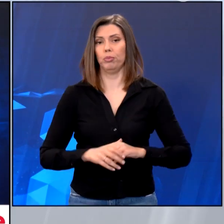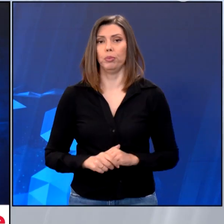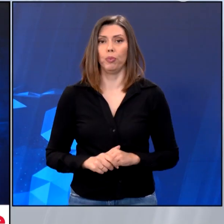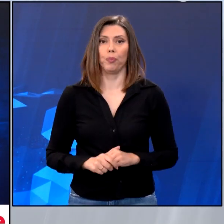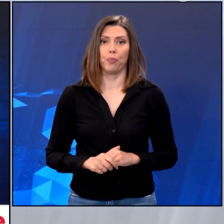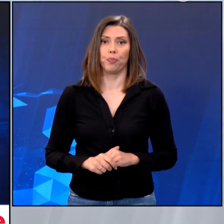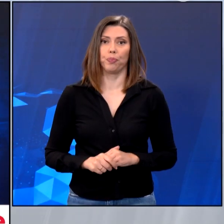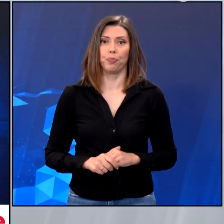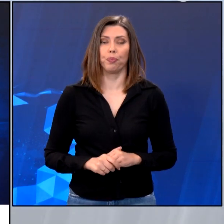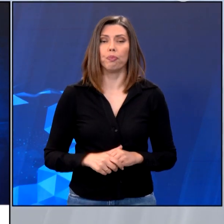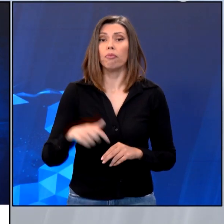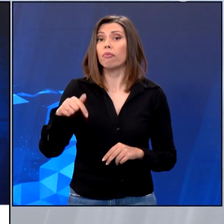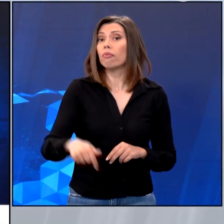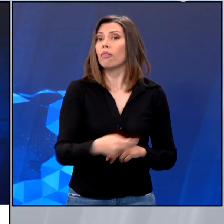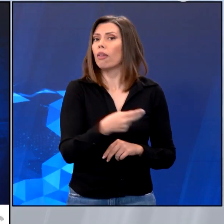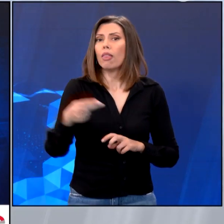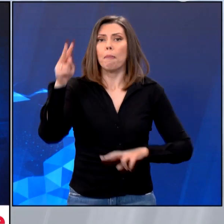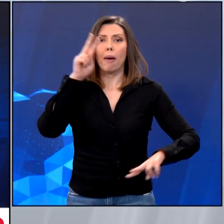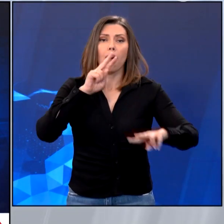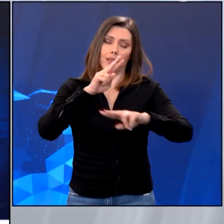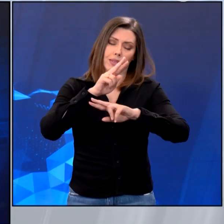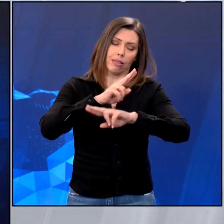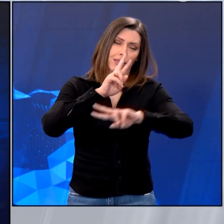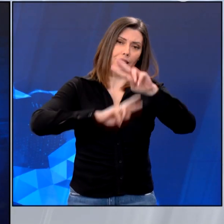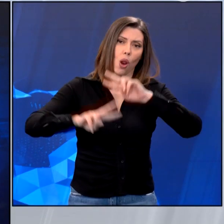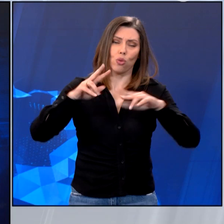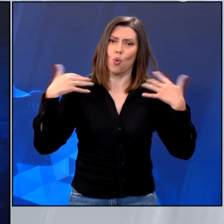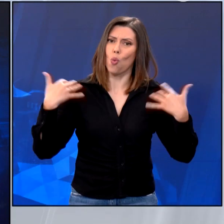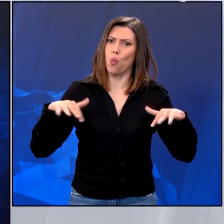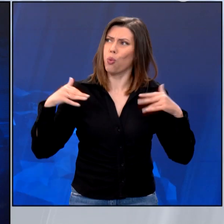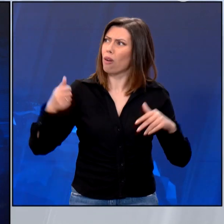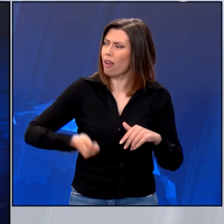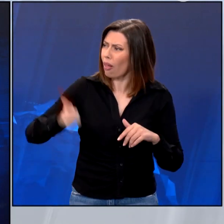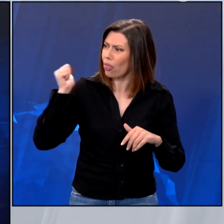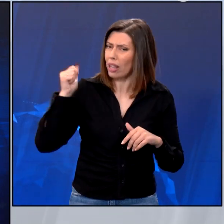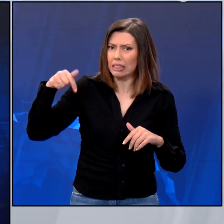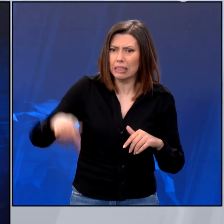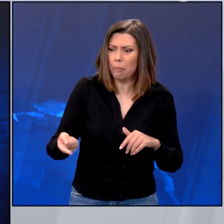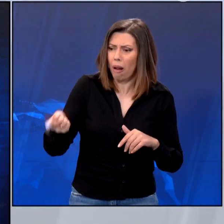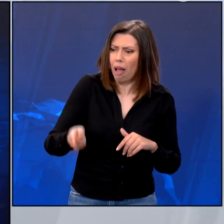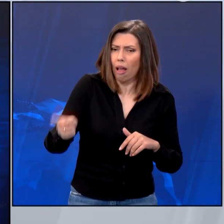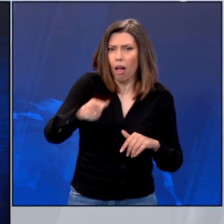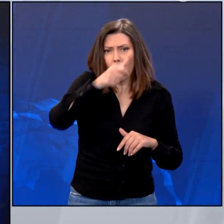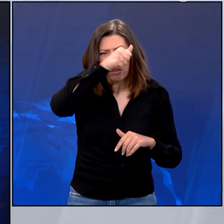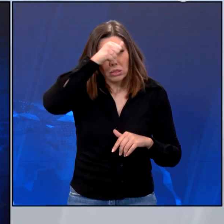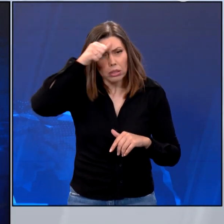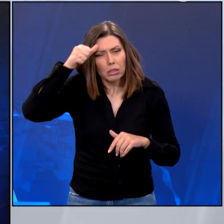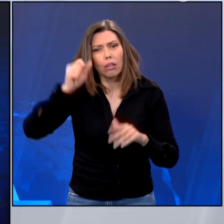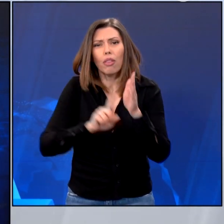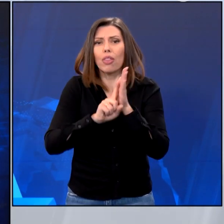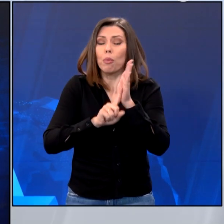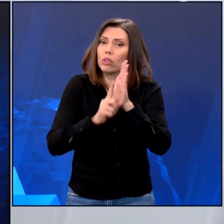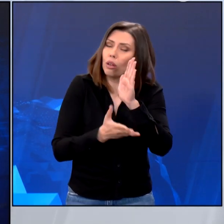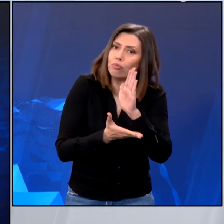Στο μέτωπο του καιρού θα περάσουμε καθώς το καλοκαίρι έχει μπει για τα καλά οι παραλίες πλημμυρίζουν με κόσμο ενώ ήδη έχει ξεκινήσει να